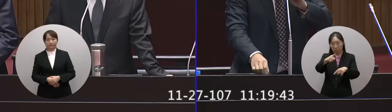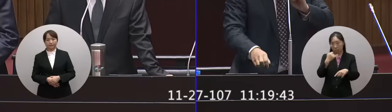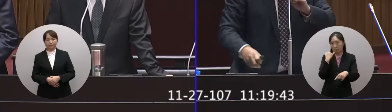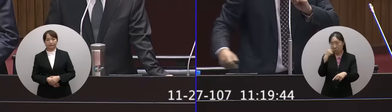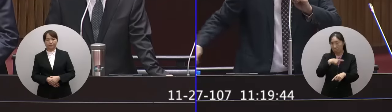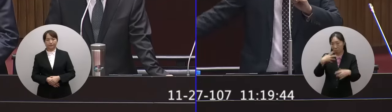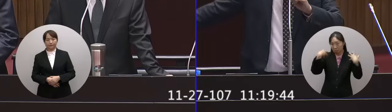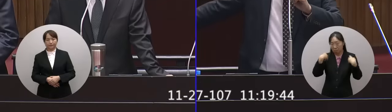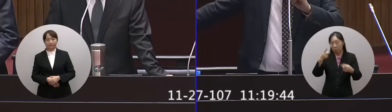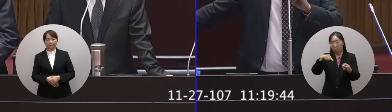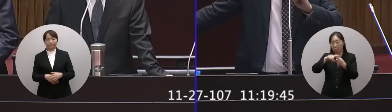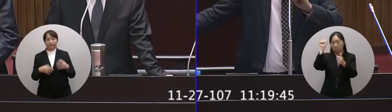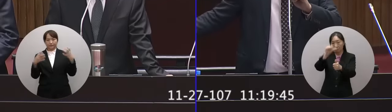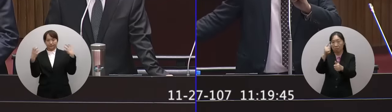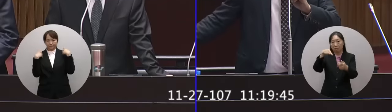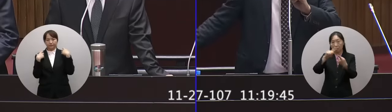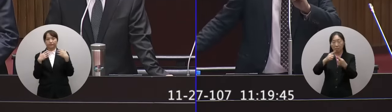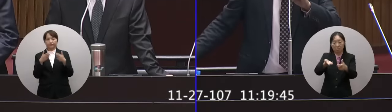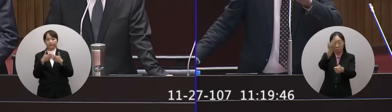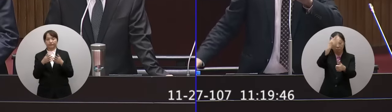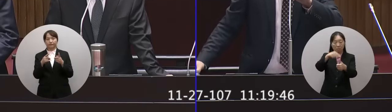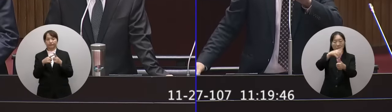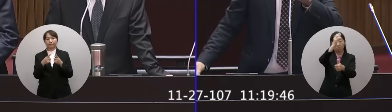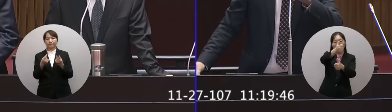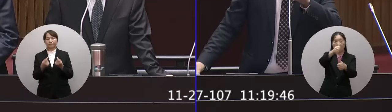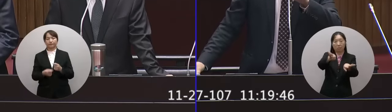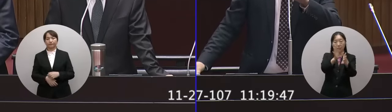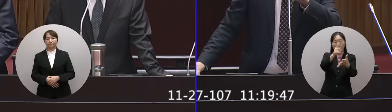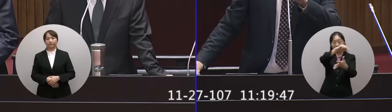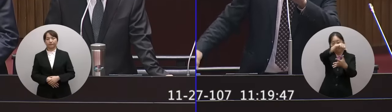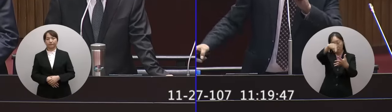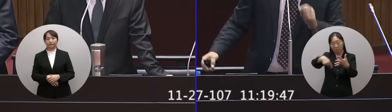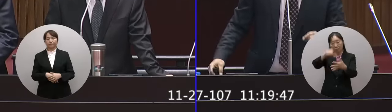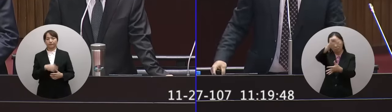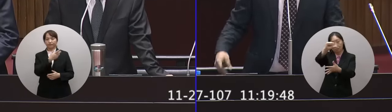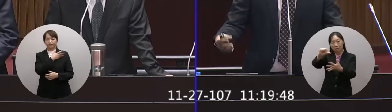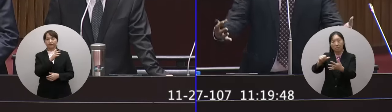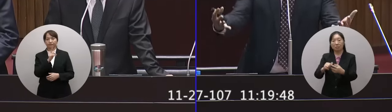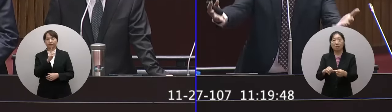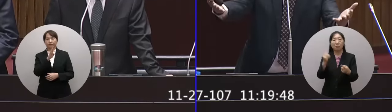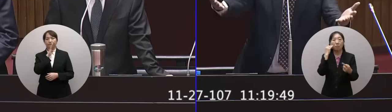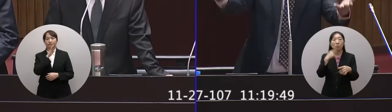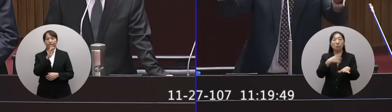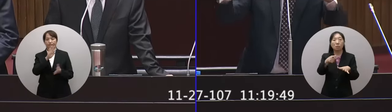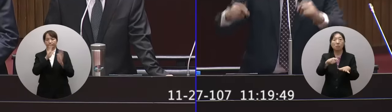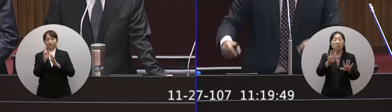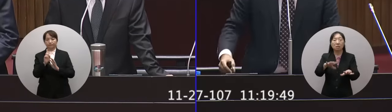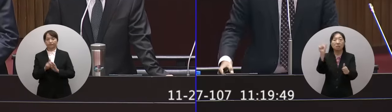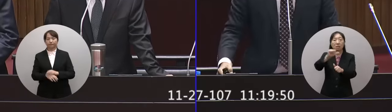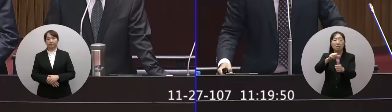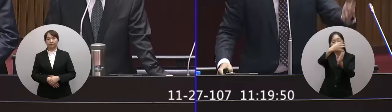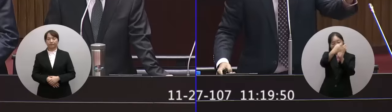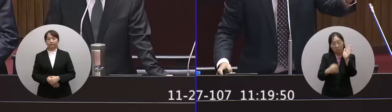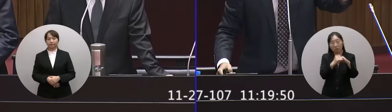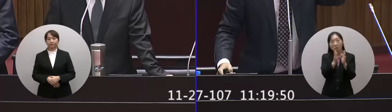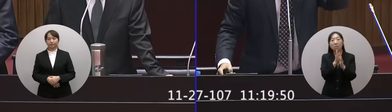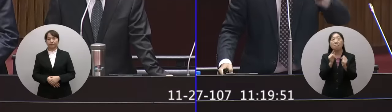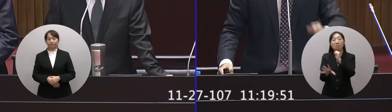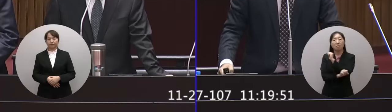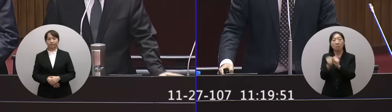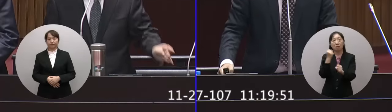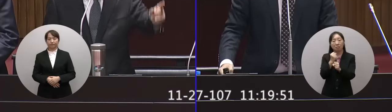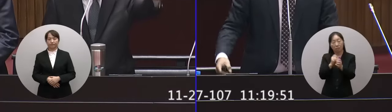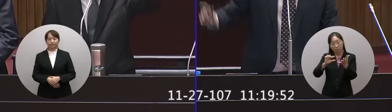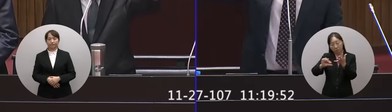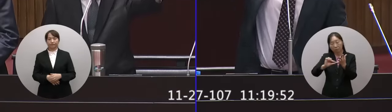可不可以承諾我該負責就要負責啦是沒有錯啊但是咧你如果出來的懲處名單全部都是基